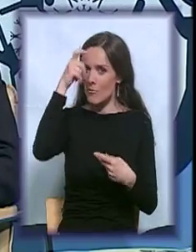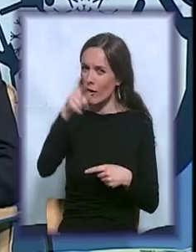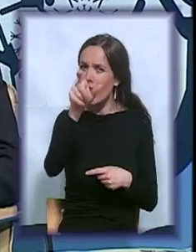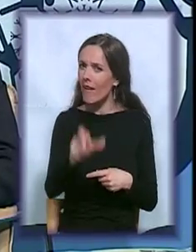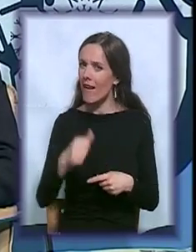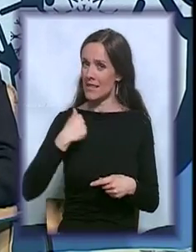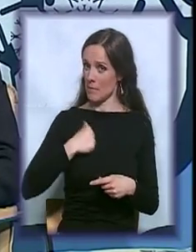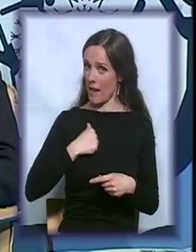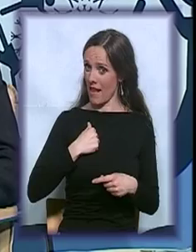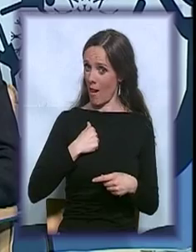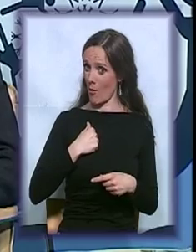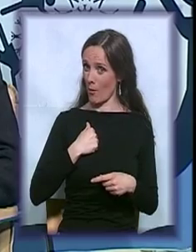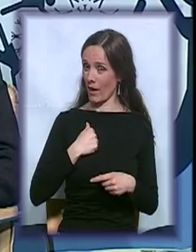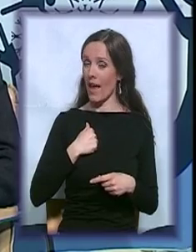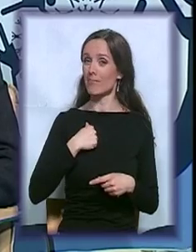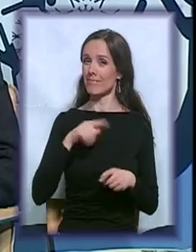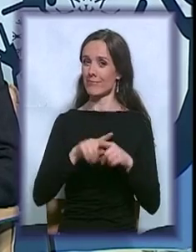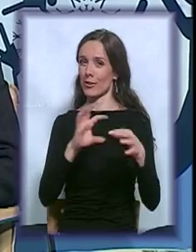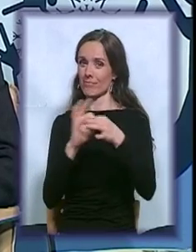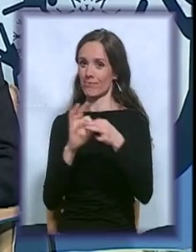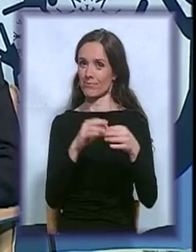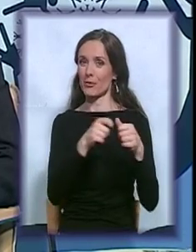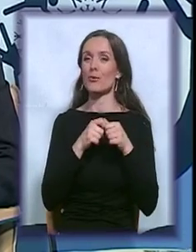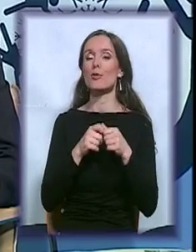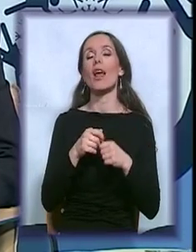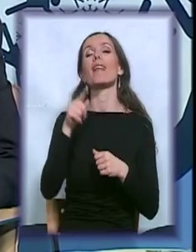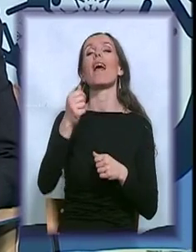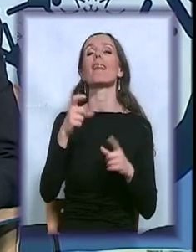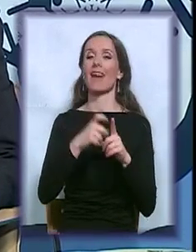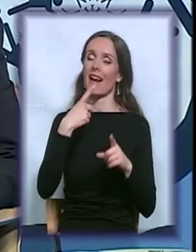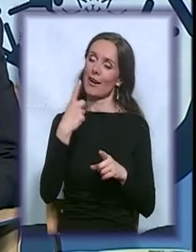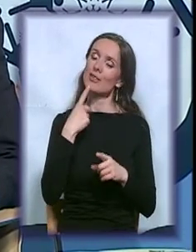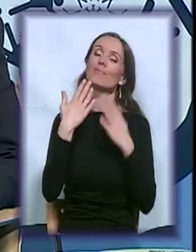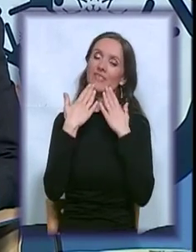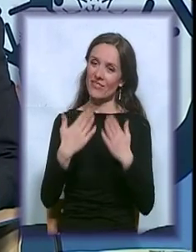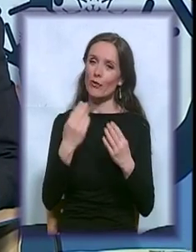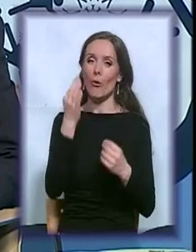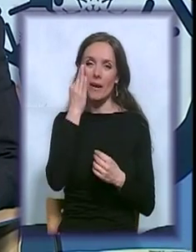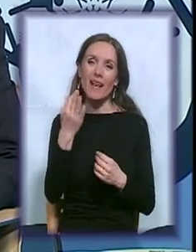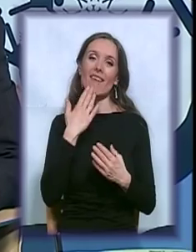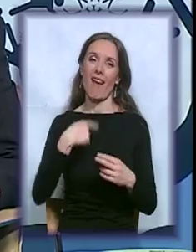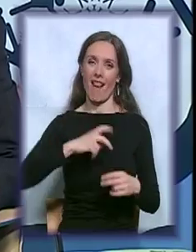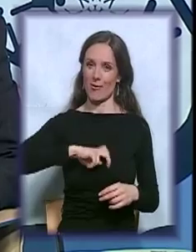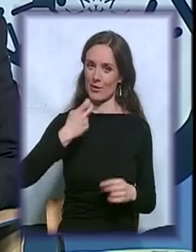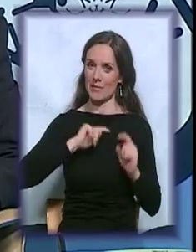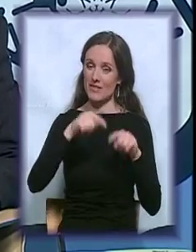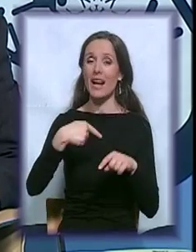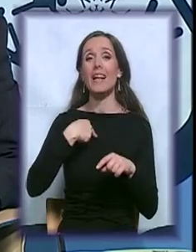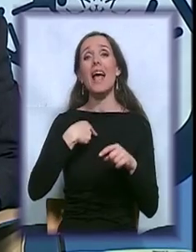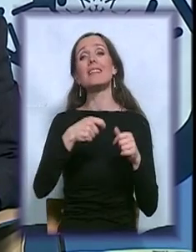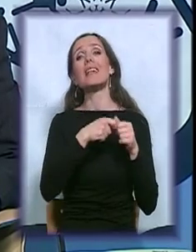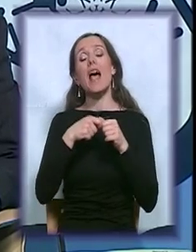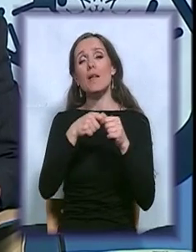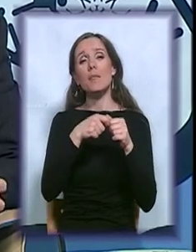Luke i iz veoma srodnog udruženja. Dobar dan. Hvala na pozvu. Ja sam i član Ilka